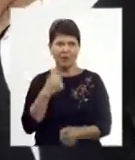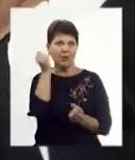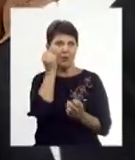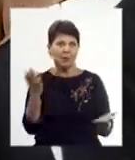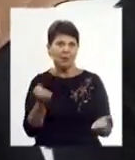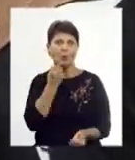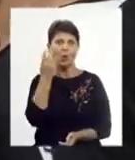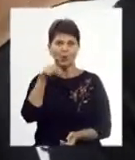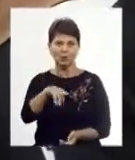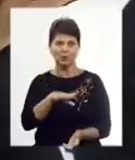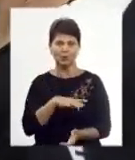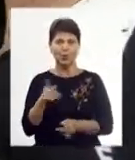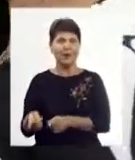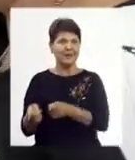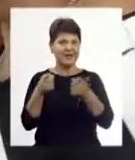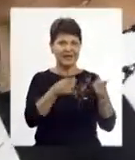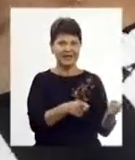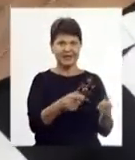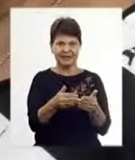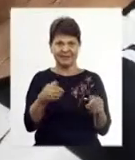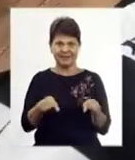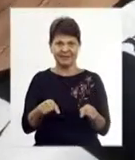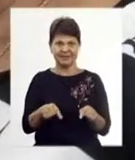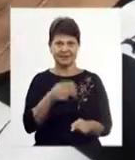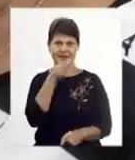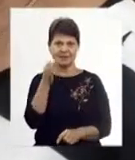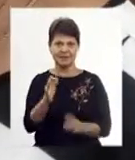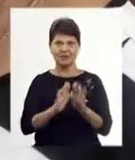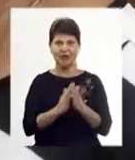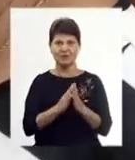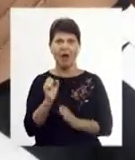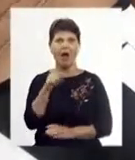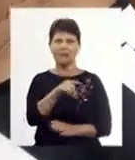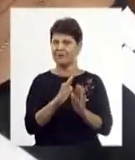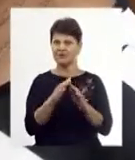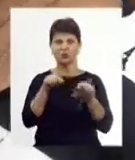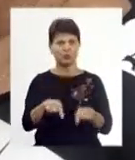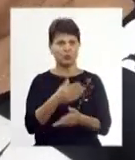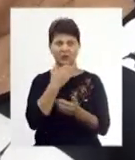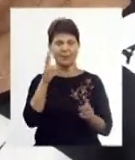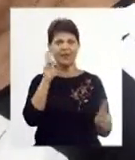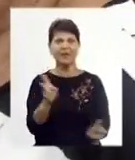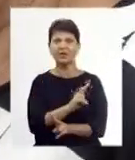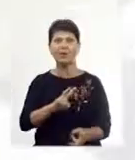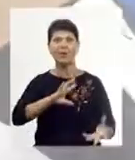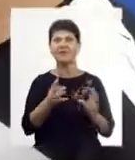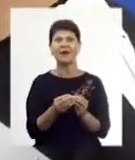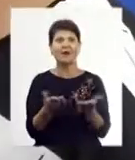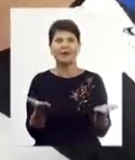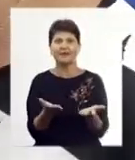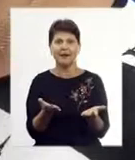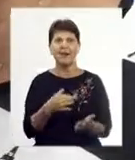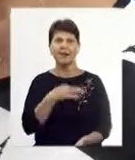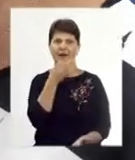'ятаємо. Вони звідси переїхали, десь казали в книжку, але їх там і в книжці немає, так що невідомо взагалі де вони. Я